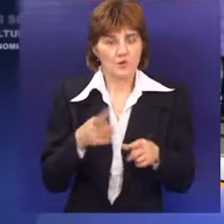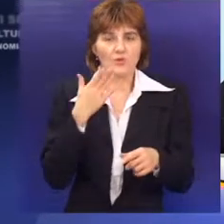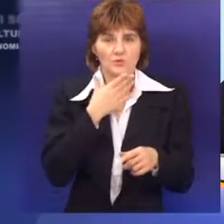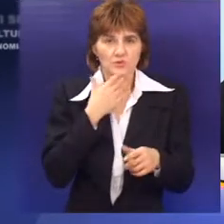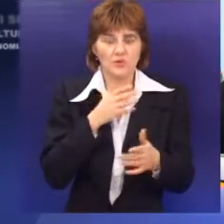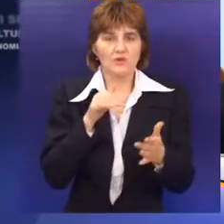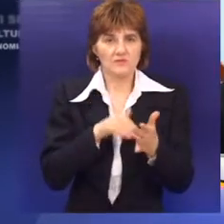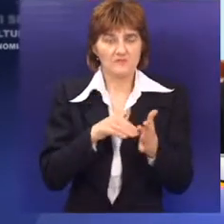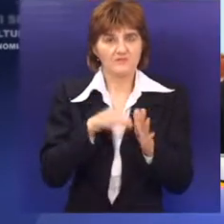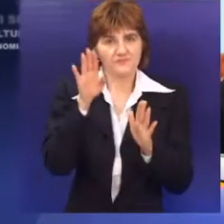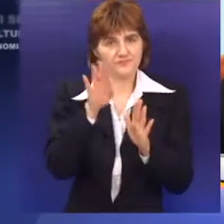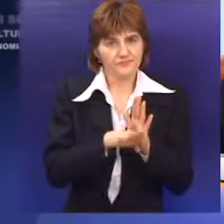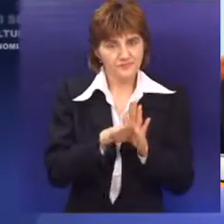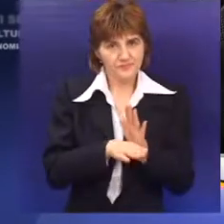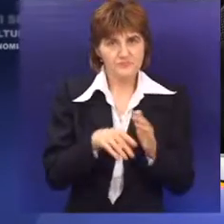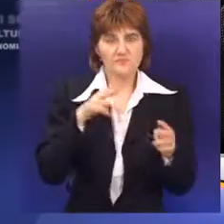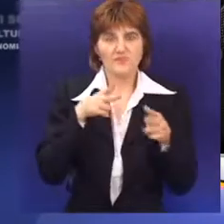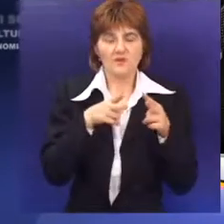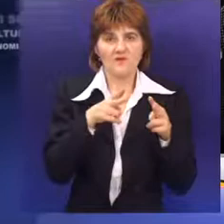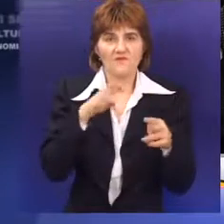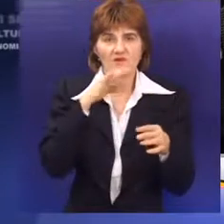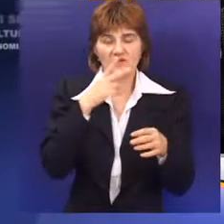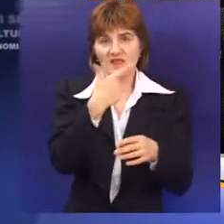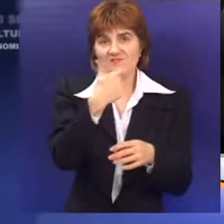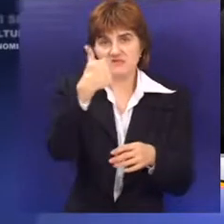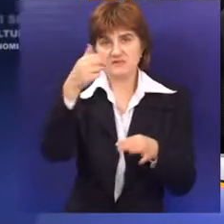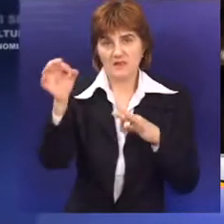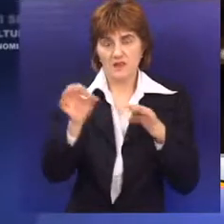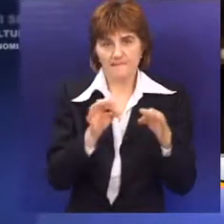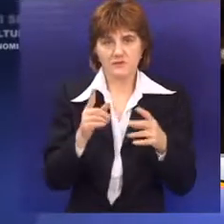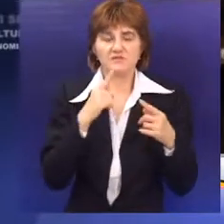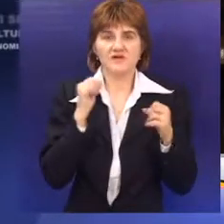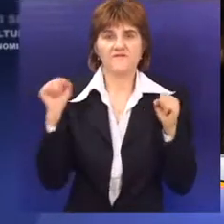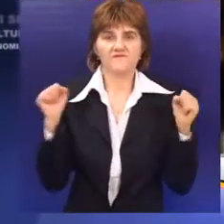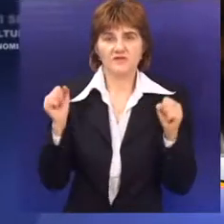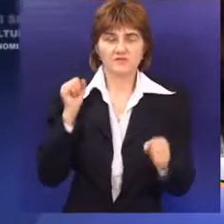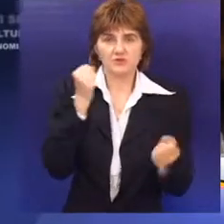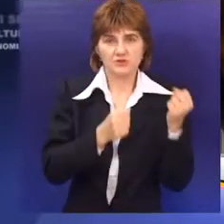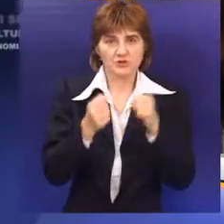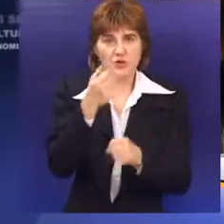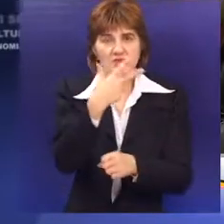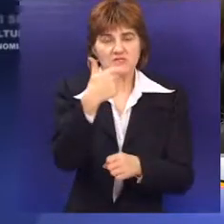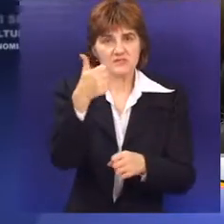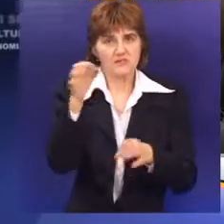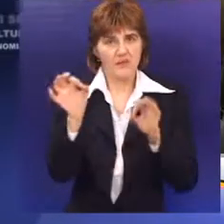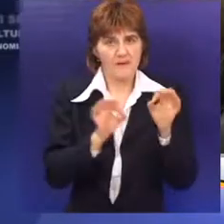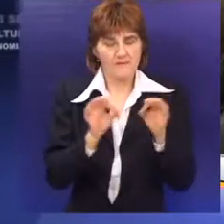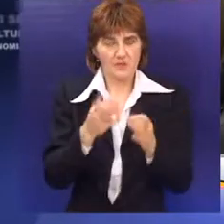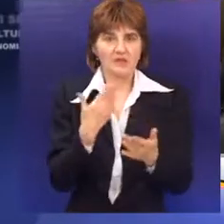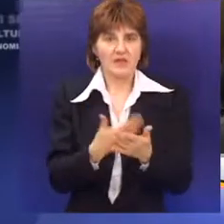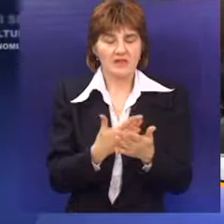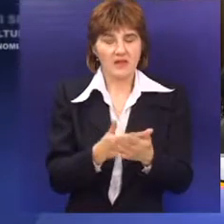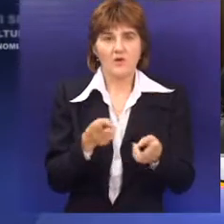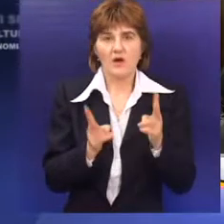školama se smanjilo za 14%, verbalno za 21%, a fizičko za 32%. Stručnjaci kažu da je